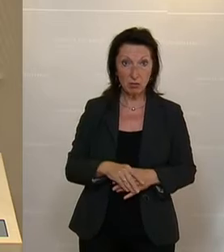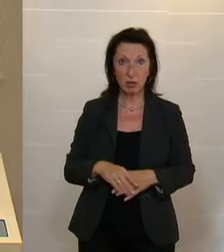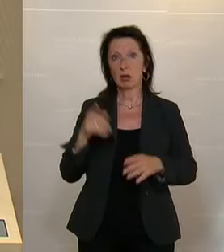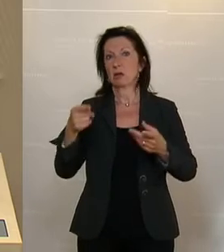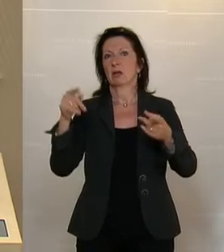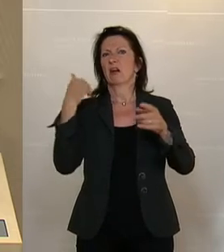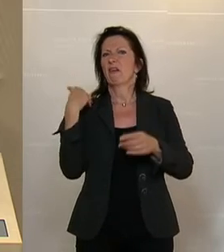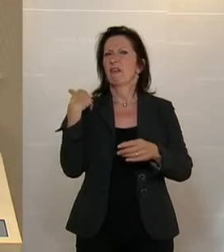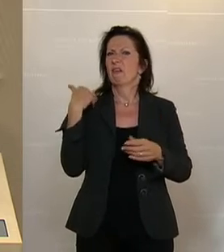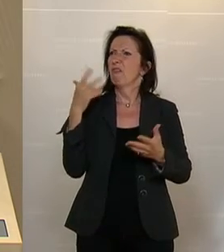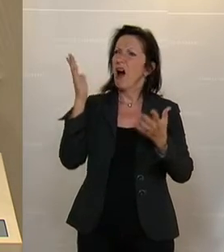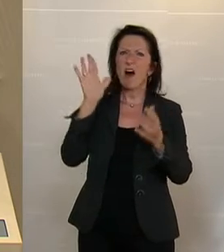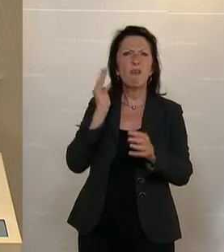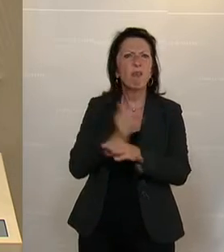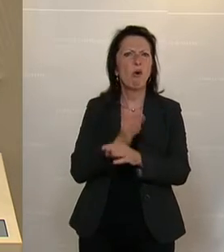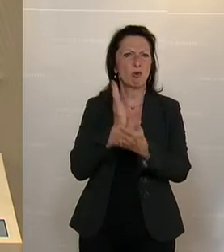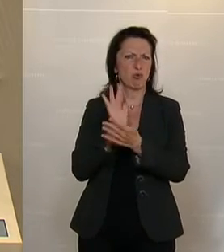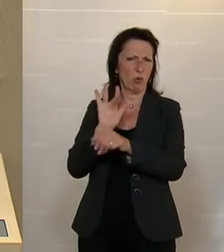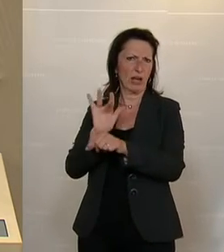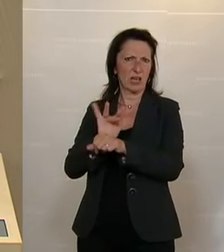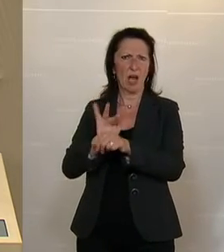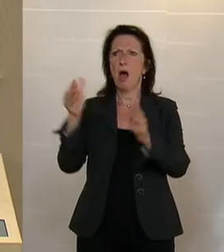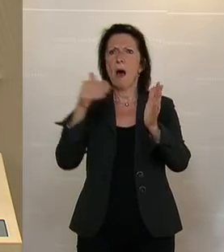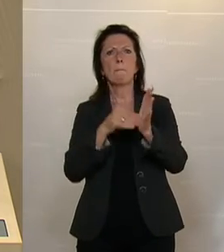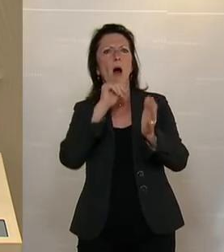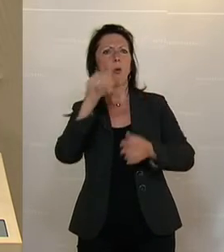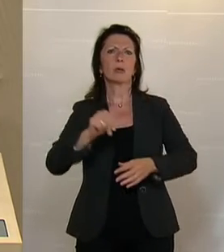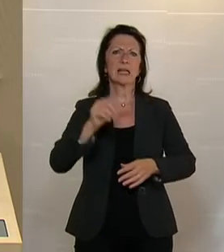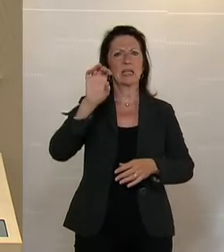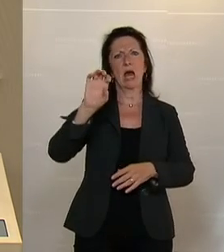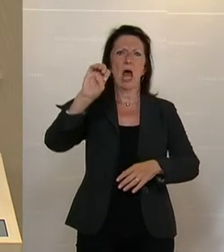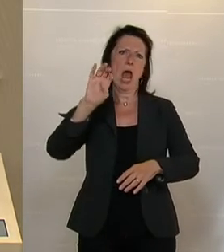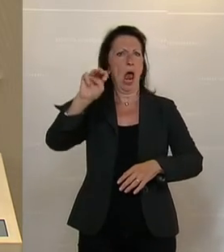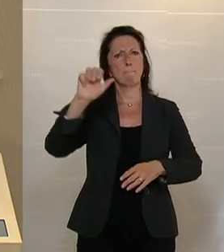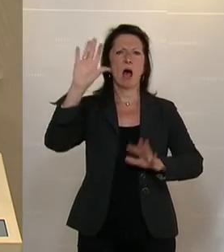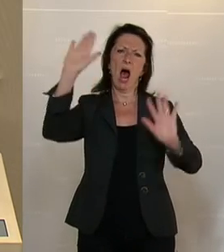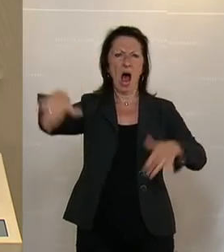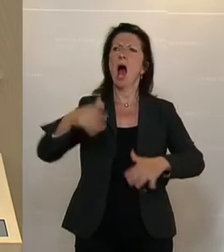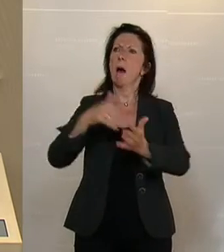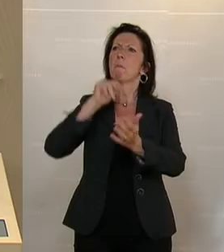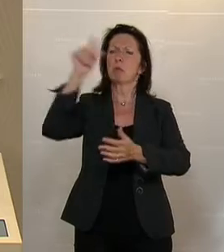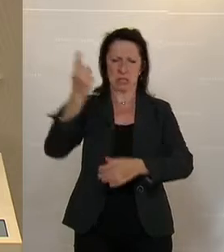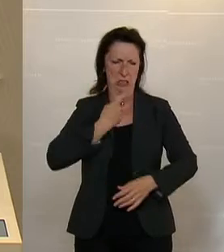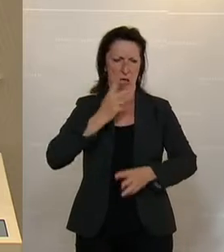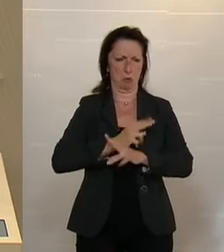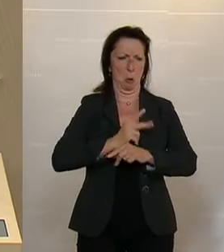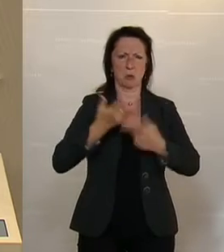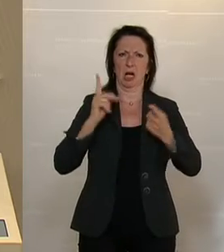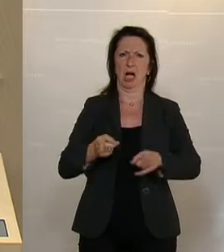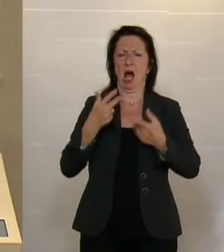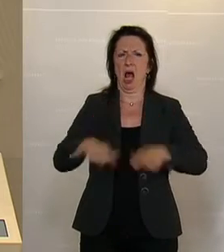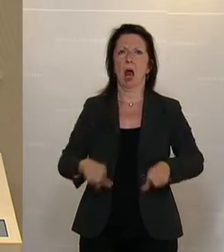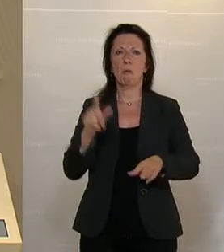und Schrampe kritisiert habe, dass sie gesagt haben, wir brauchen keine EMA für die Arzneimittelzulassung. Das machen wir gleich aus Österreich. Die Frau Schrampe hat gesagt, das ist alles viel zu